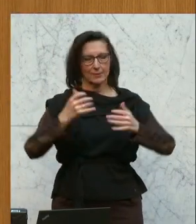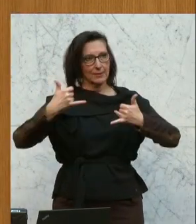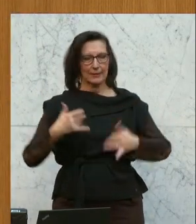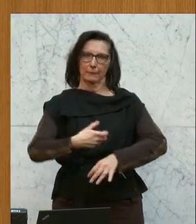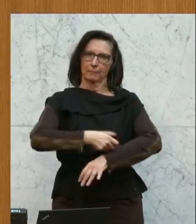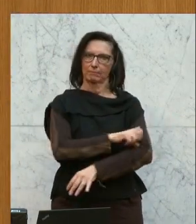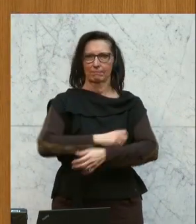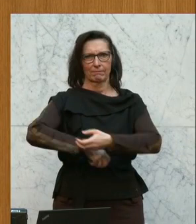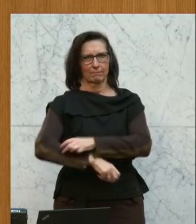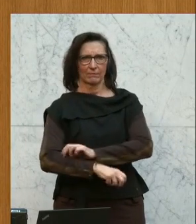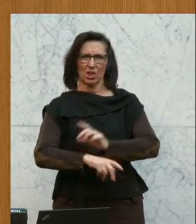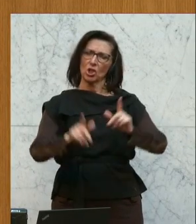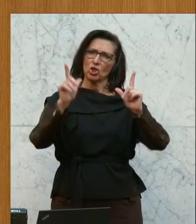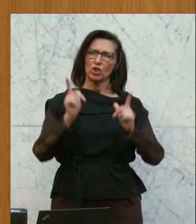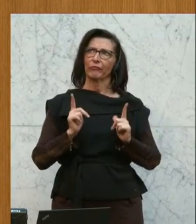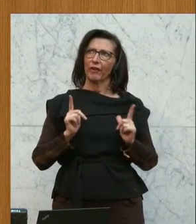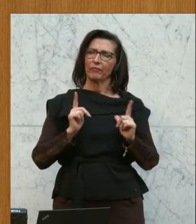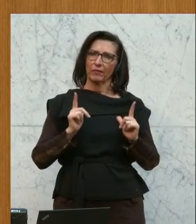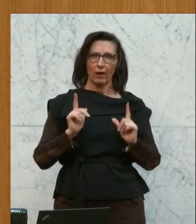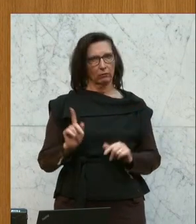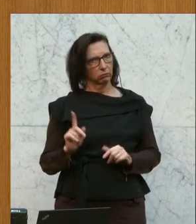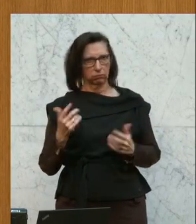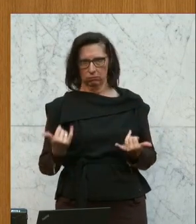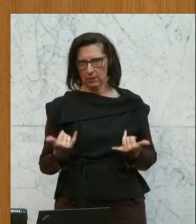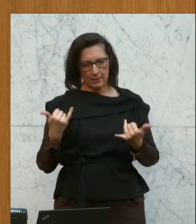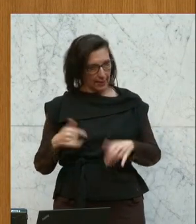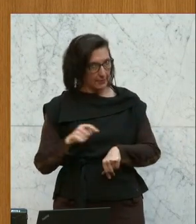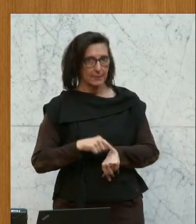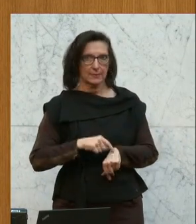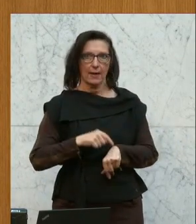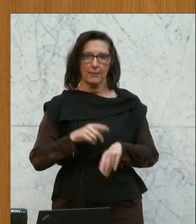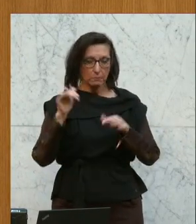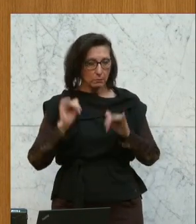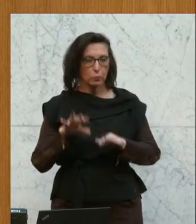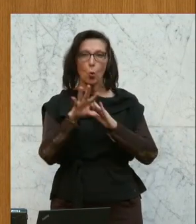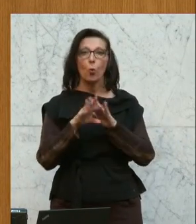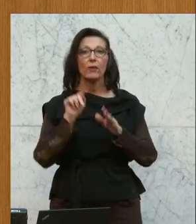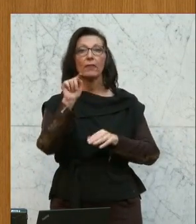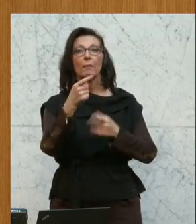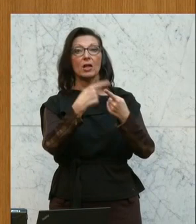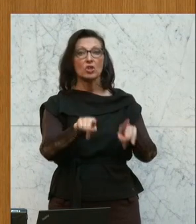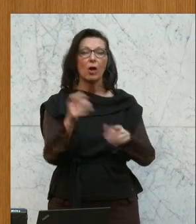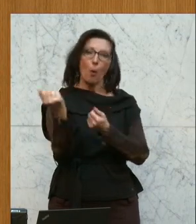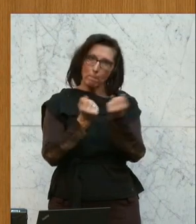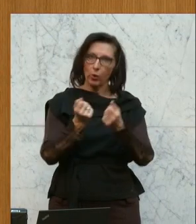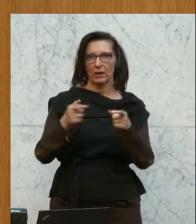Stehen bleiben und zögern ist keine Option. Jetzt ist die Zeit, die Entscheidungen zu treffen. Und zwar in den Unternehmen und in der Politik.